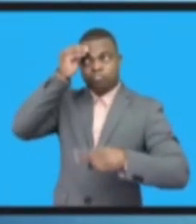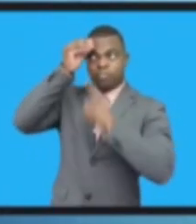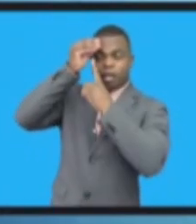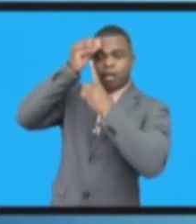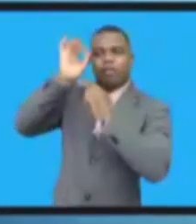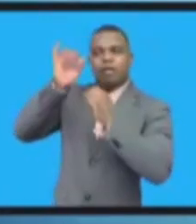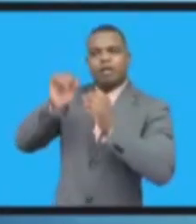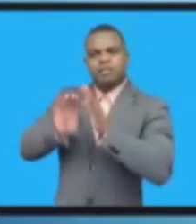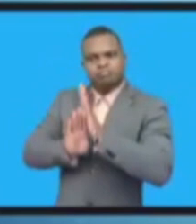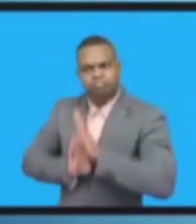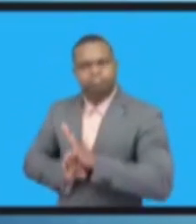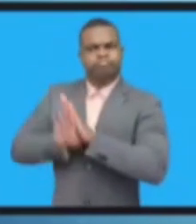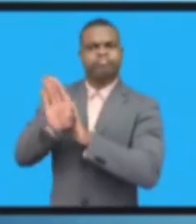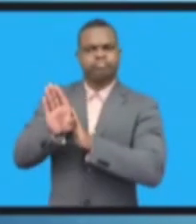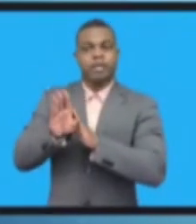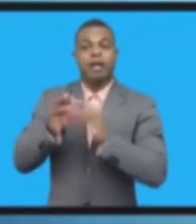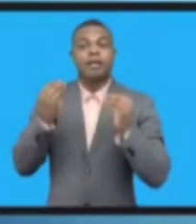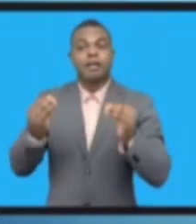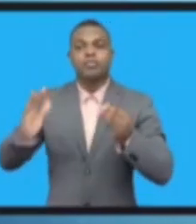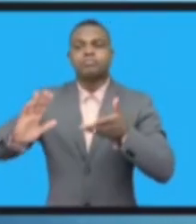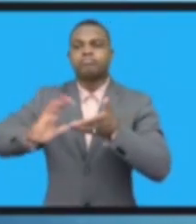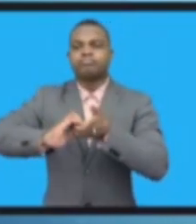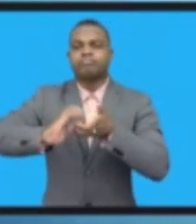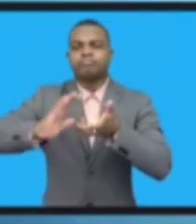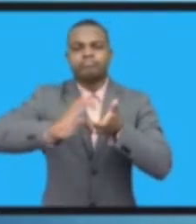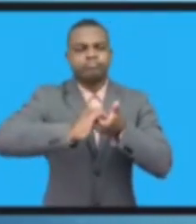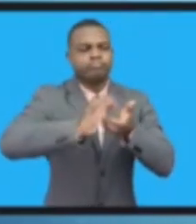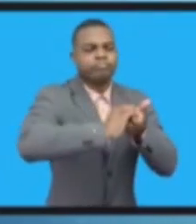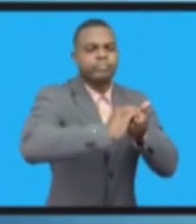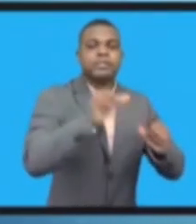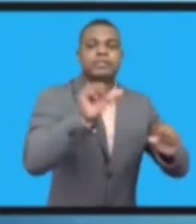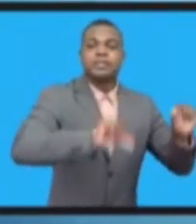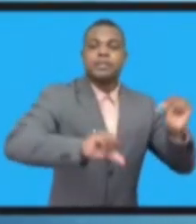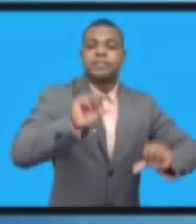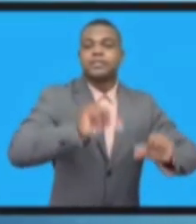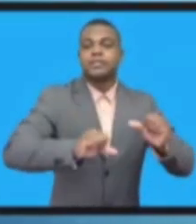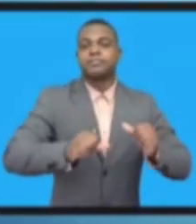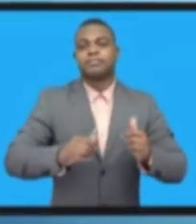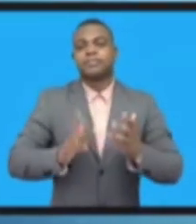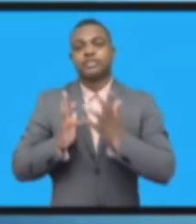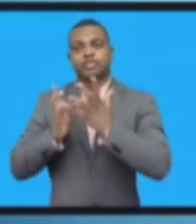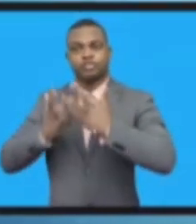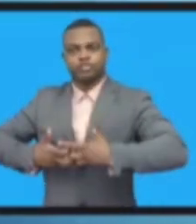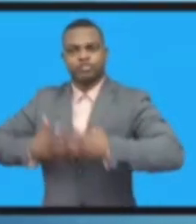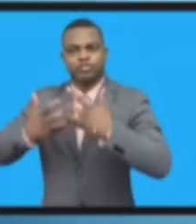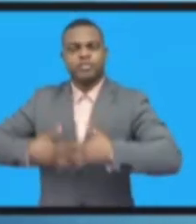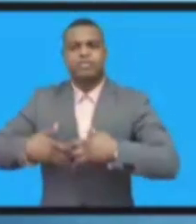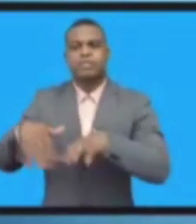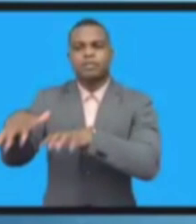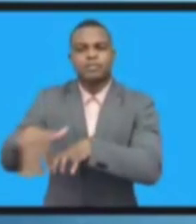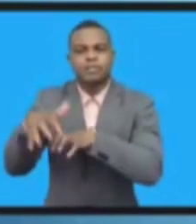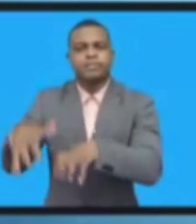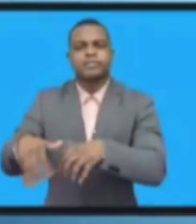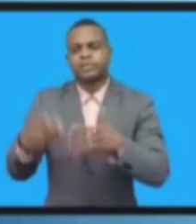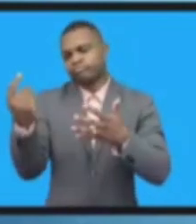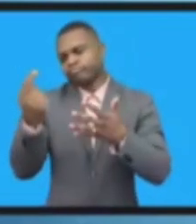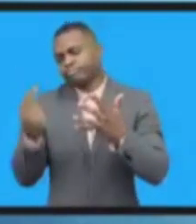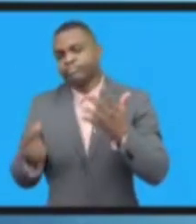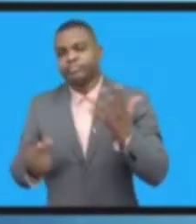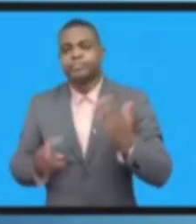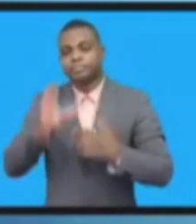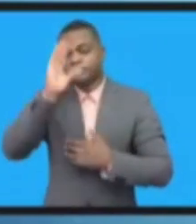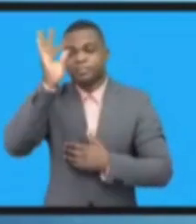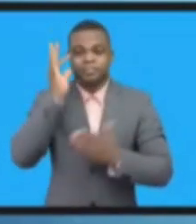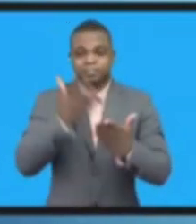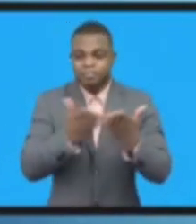понятно. Понятно, что мы никогда не добьемся ЦУР, не выполним 17 целей устойчивого